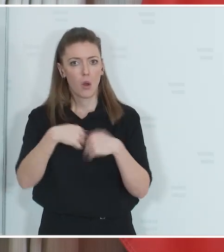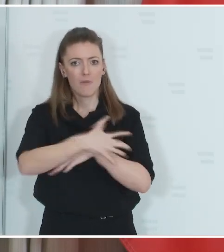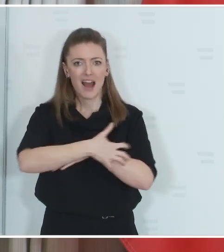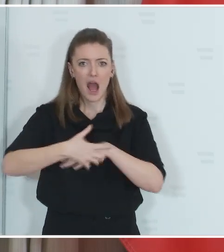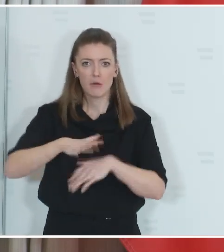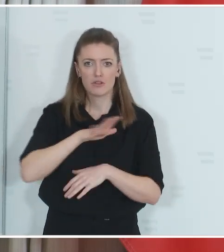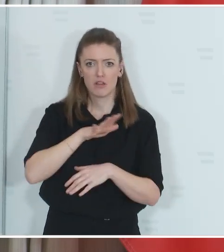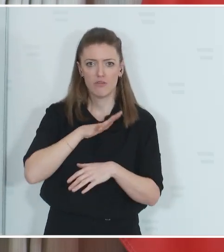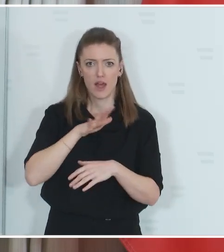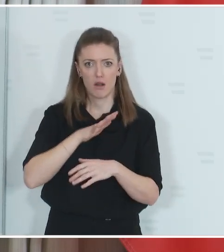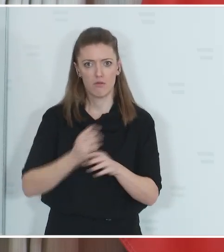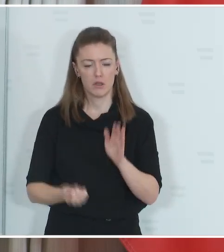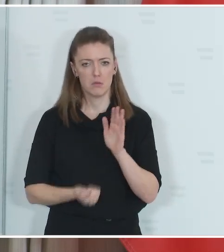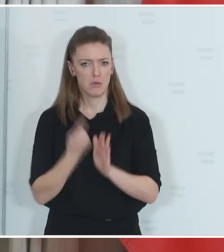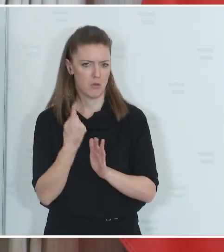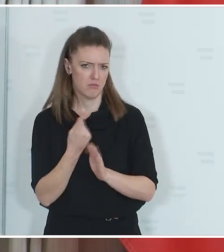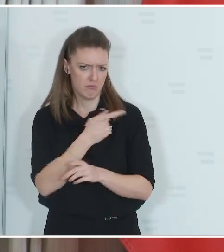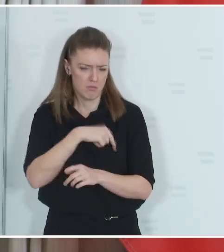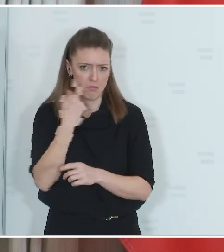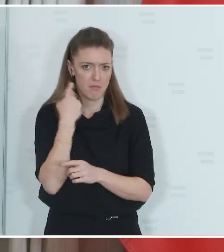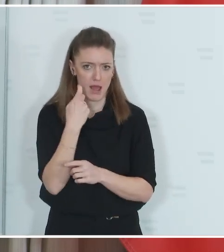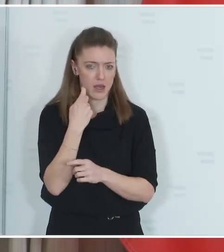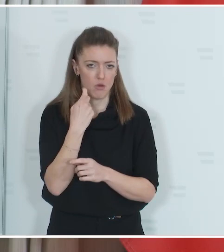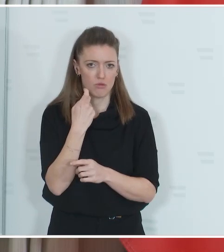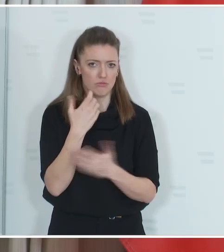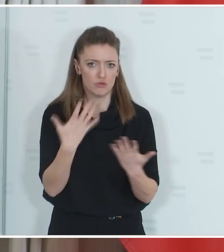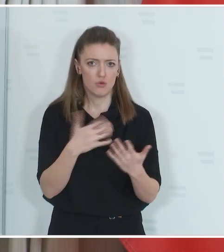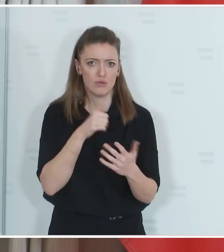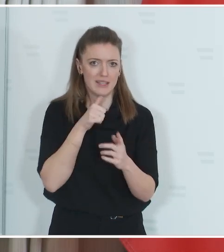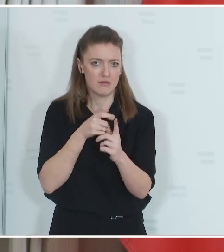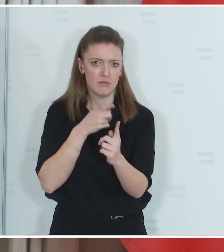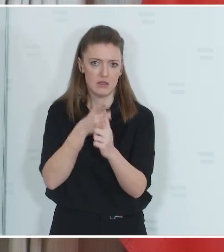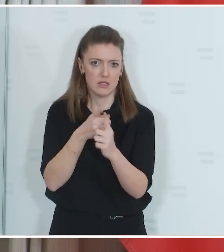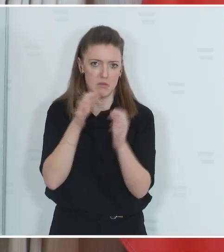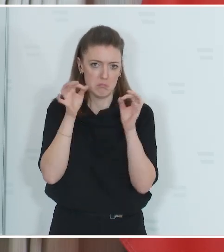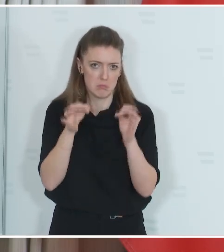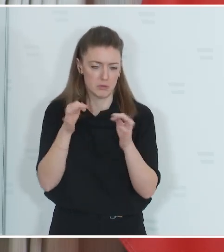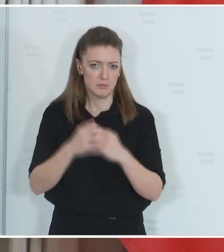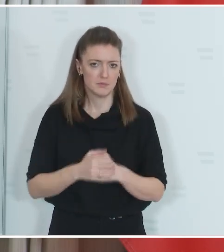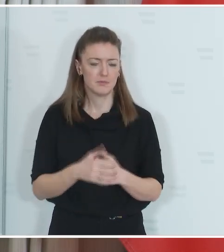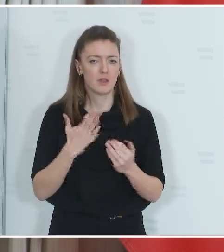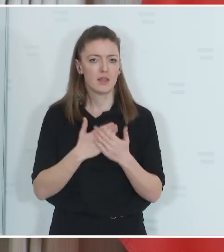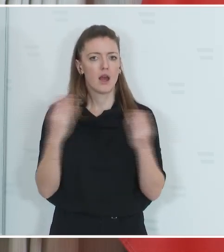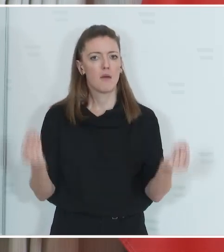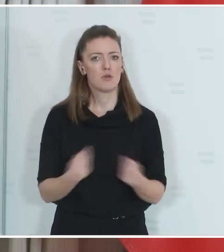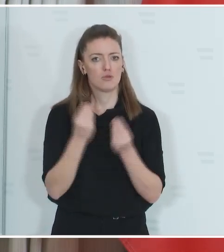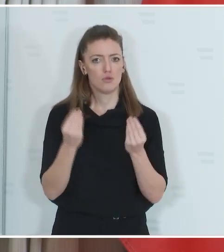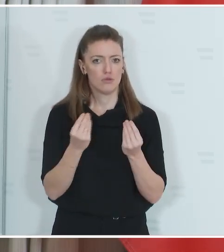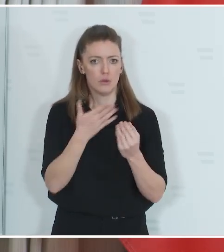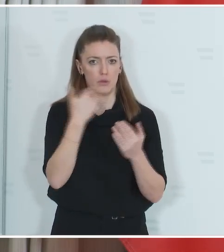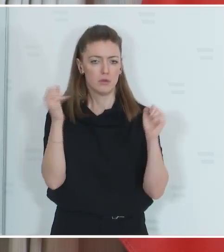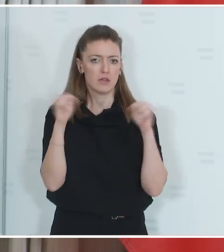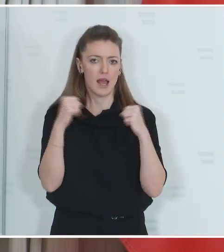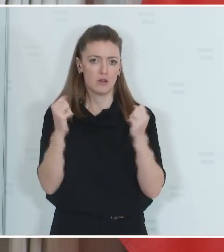widerschlagend wird. Das halten wir für nicht zielführend und deshalb ist es dazu keine Einigung